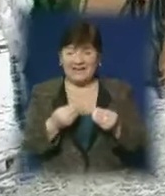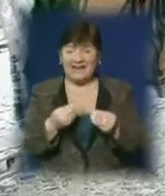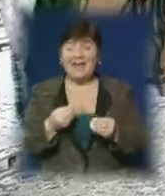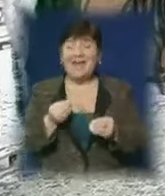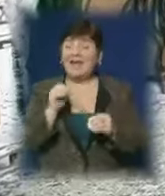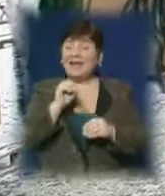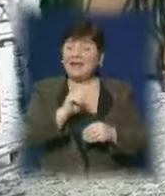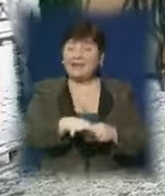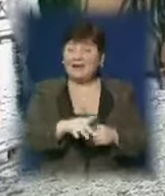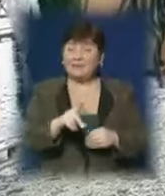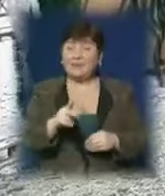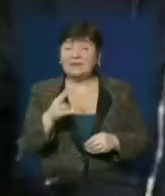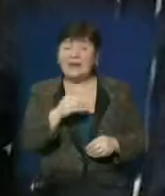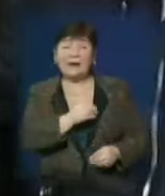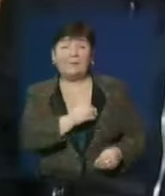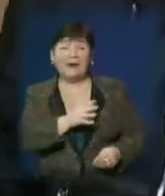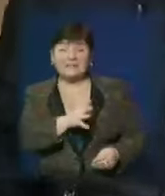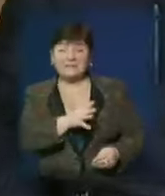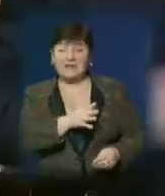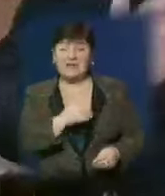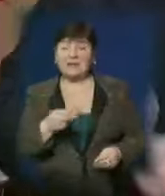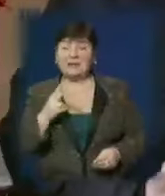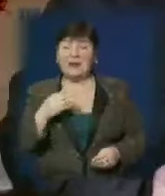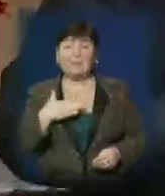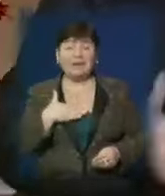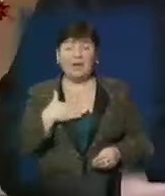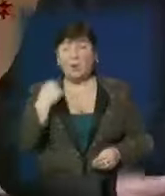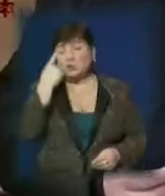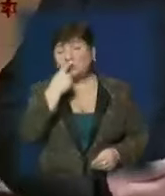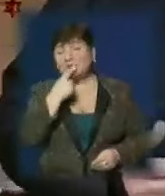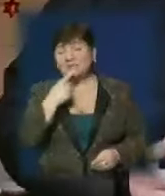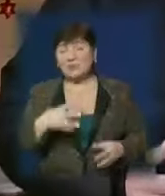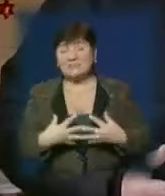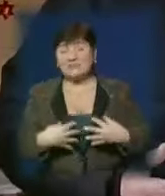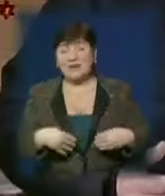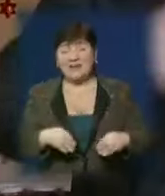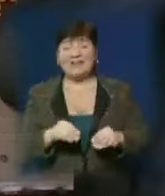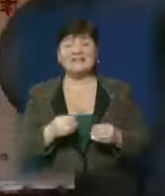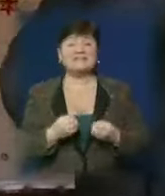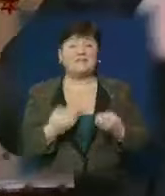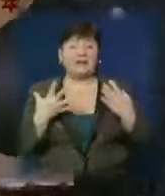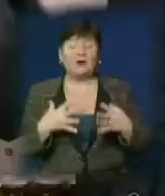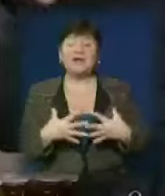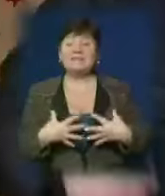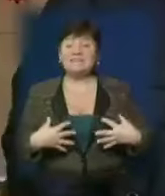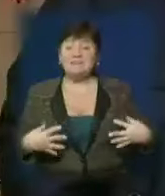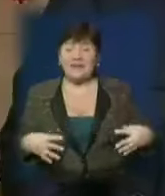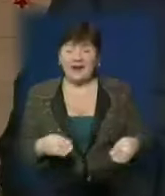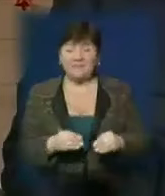туди кидаємо для багатства. Для мене особисто це сімейне свято. Скажу відверто, Різдво – це завжди сім'я,